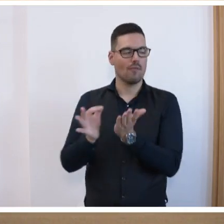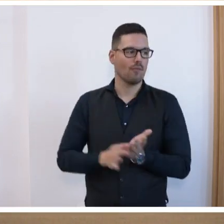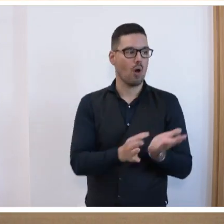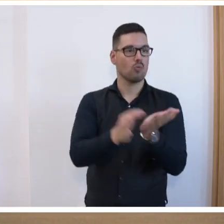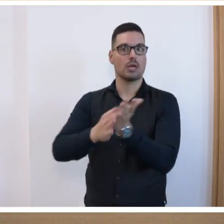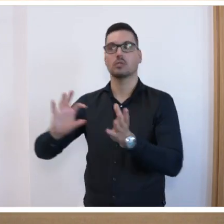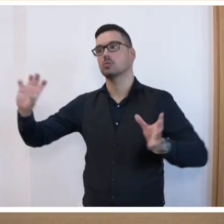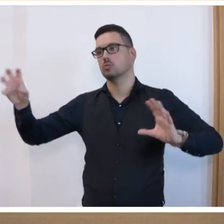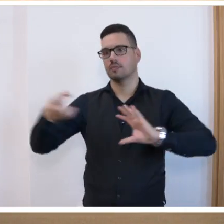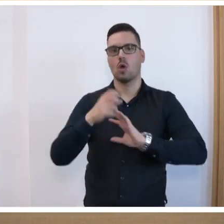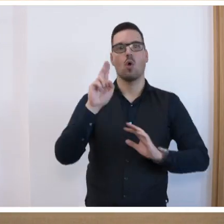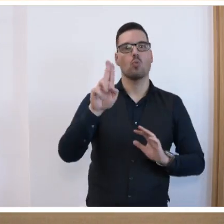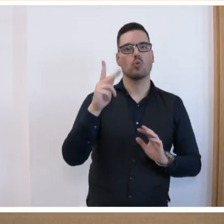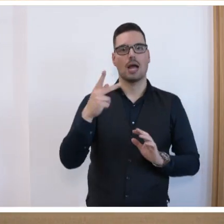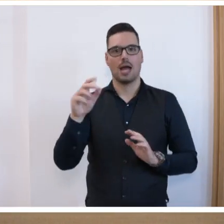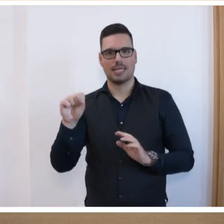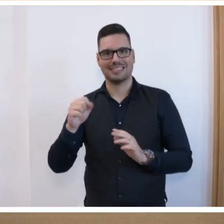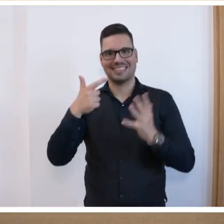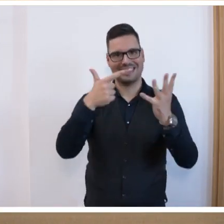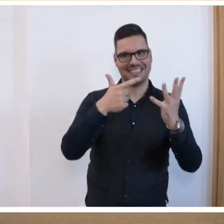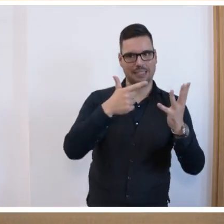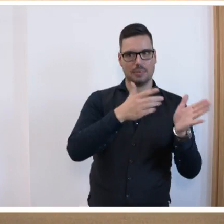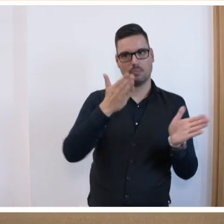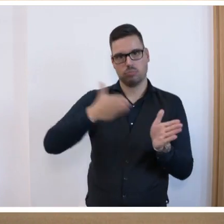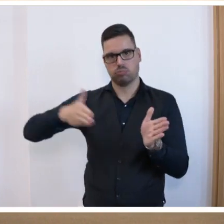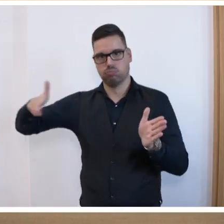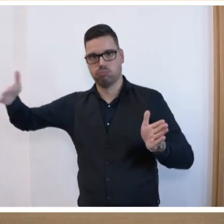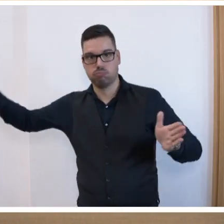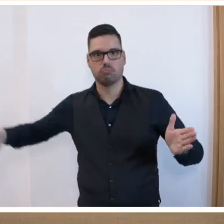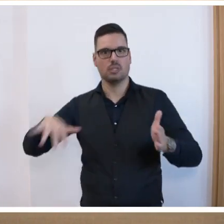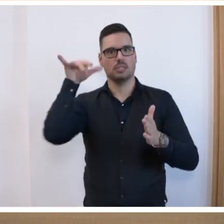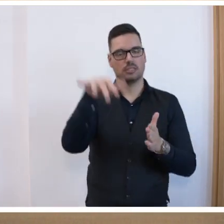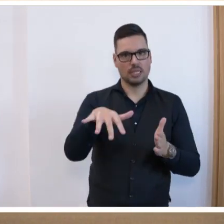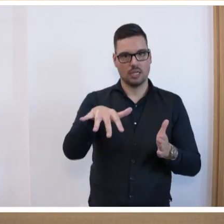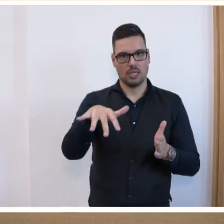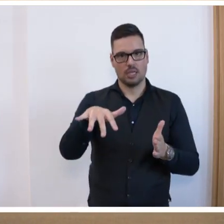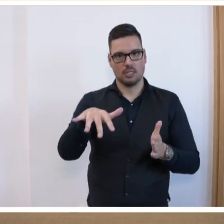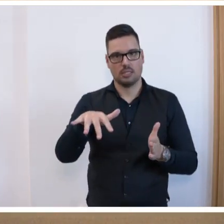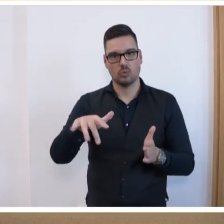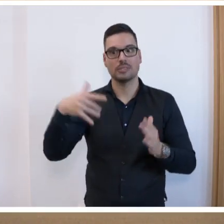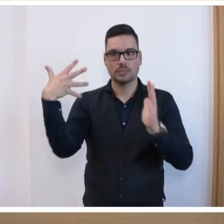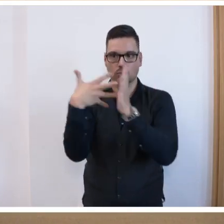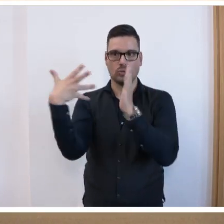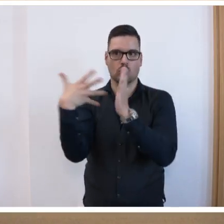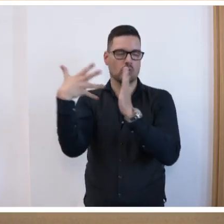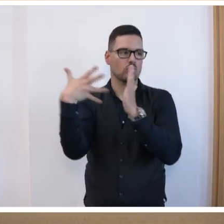zusammengefasst, die UKS war mit sieben unterschiedlichen Abteilungen beteiligt und aus dieser Evaluation